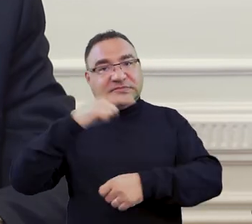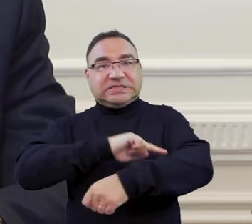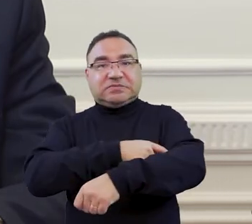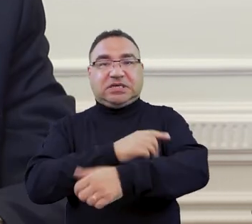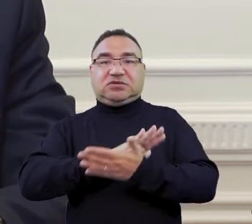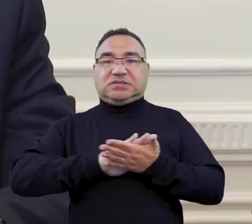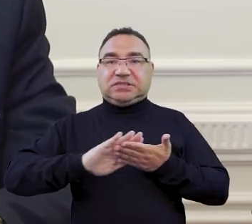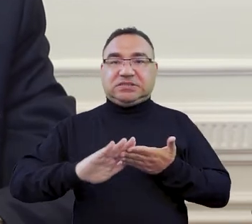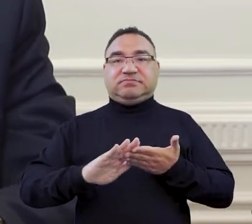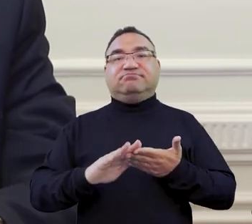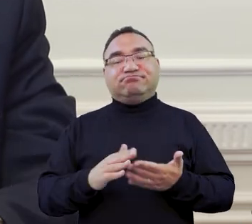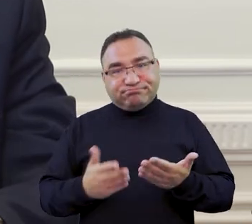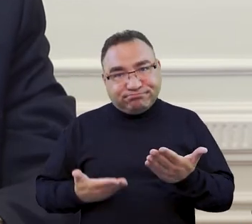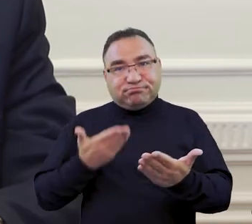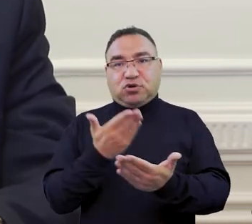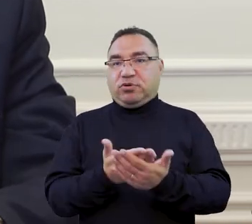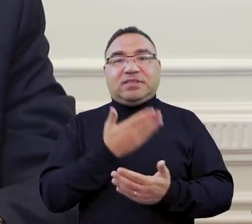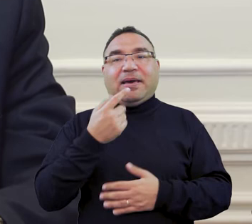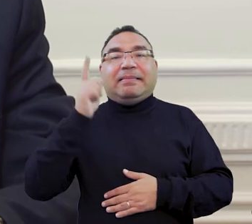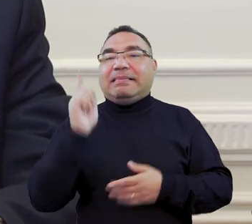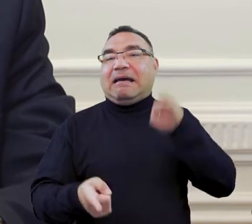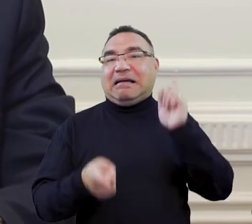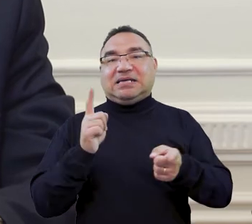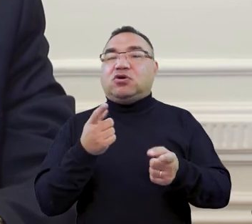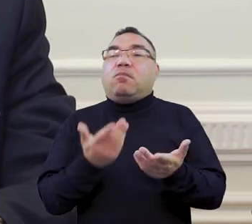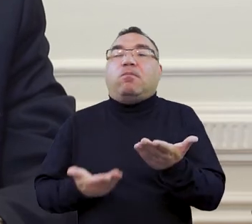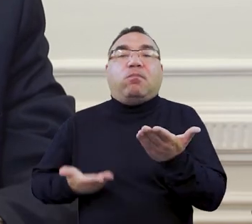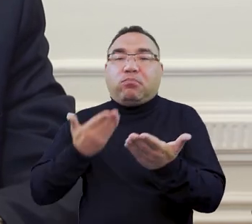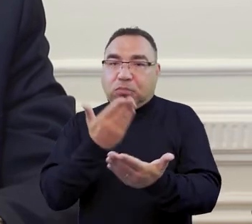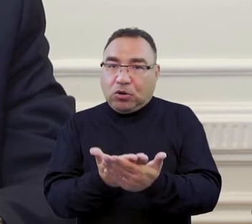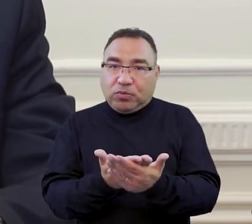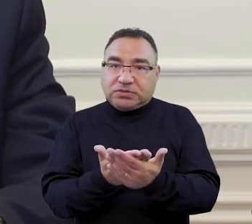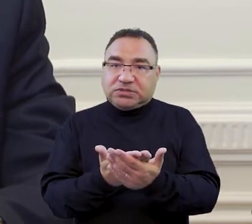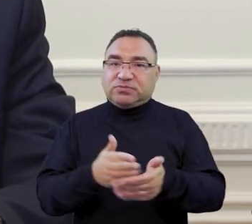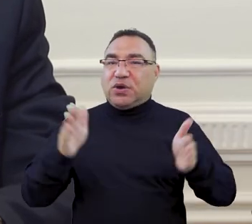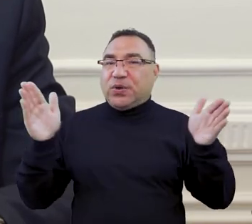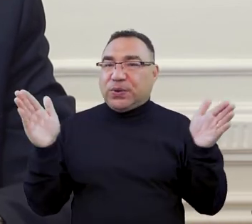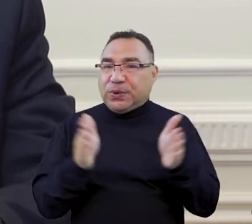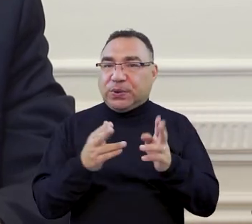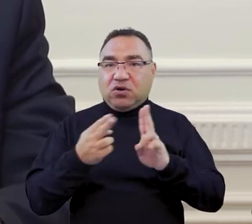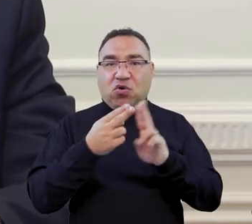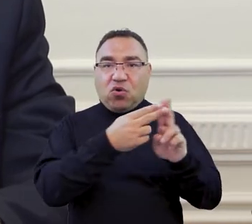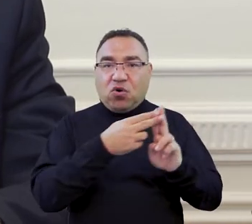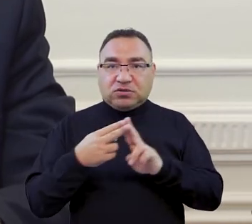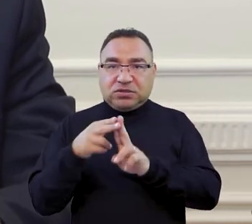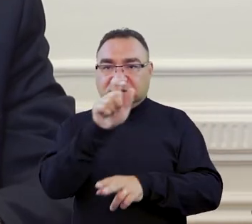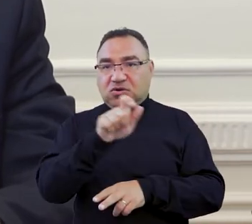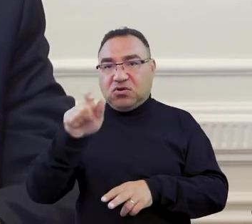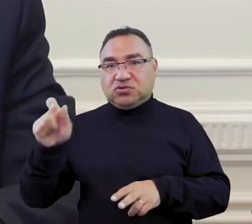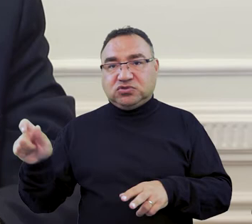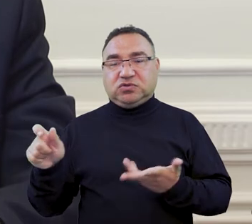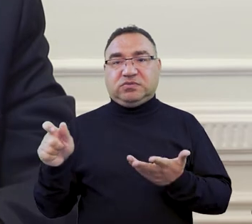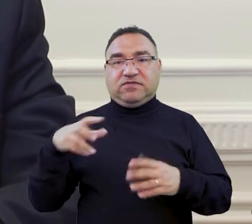Sanitarnym rekomendujemy, nie nakazujemy, rekomendujemy, żeby ograniczać ten kontakt między osobami,